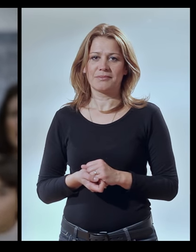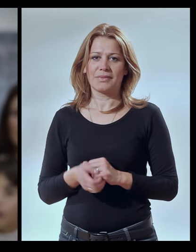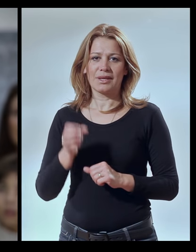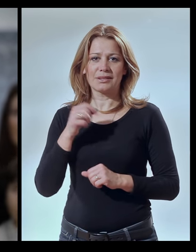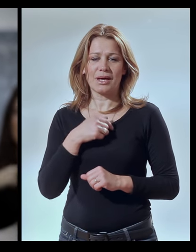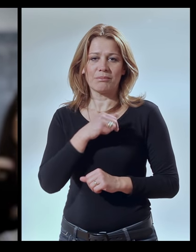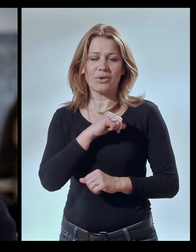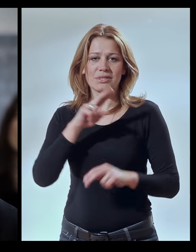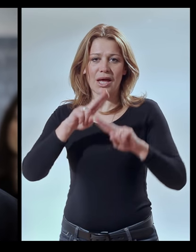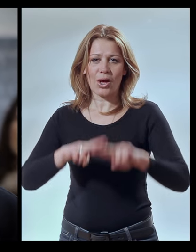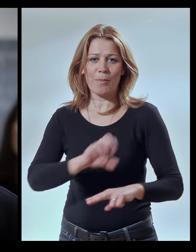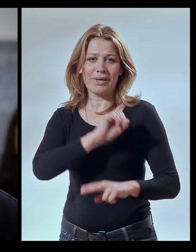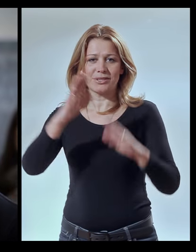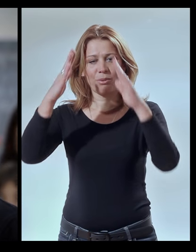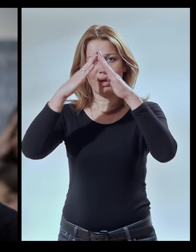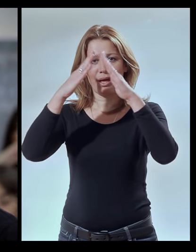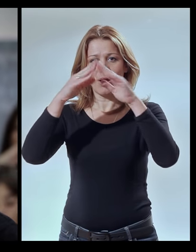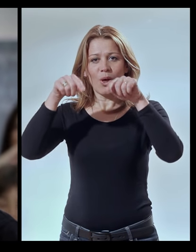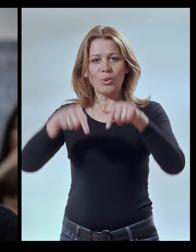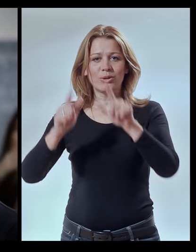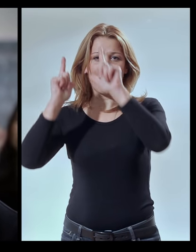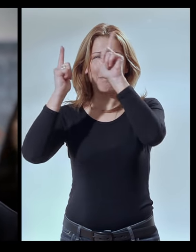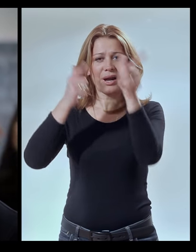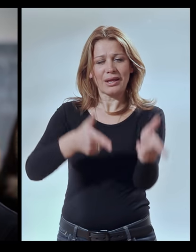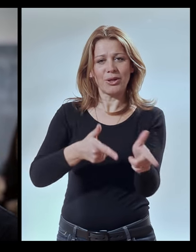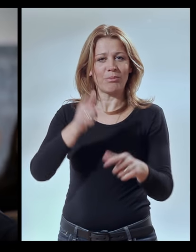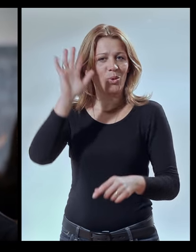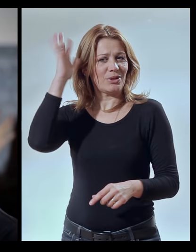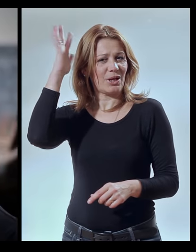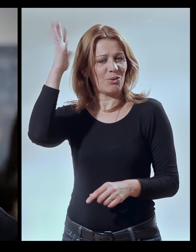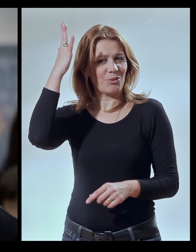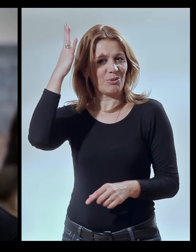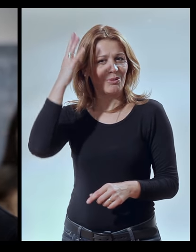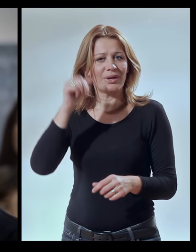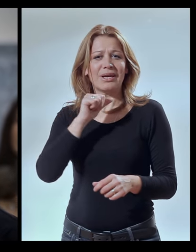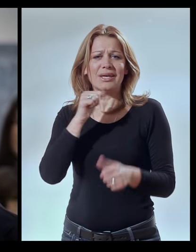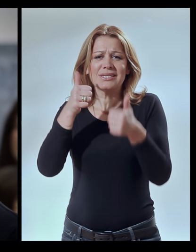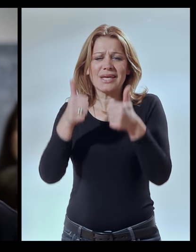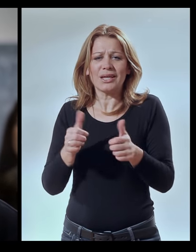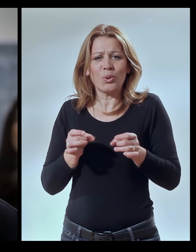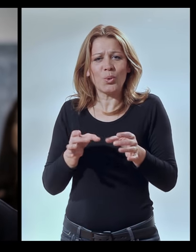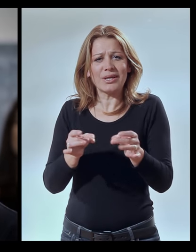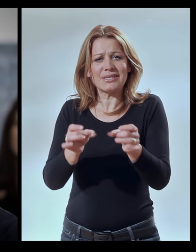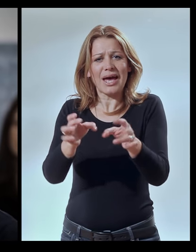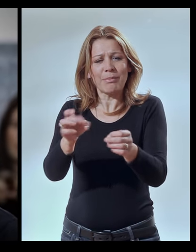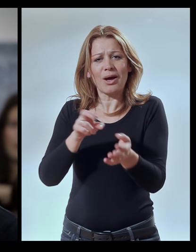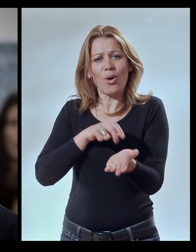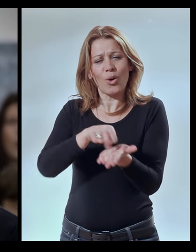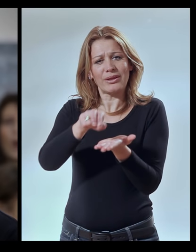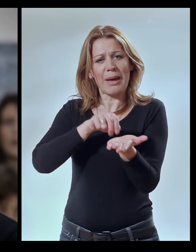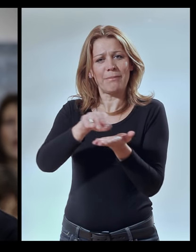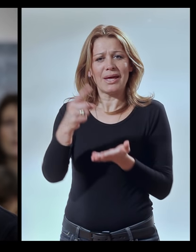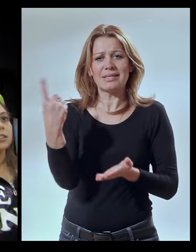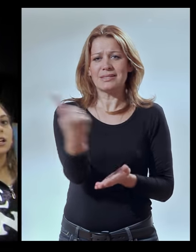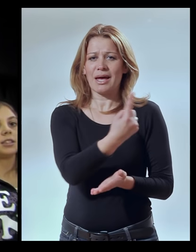Ja sam ostao bez doma, putom ratom ludilu I sad u licama